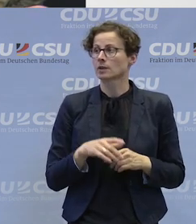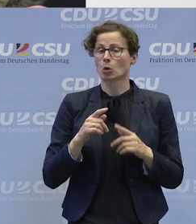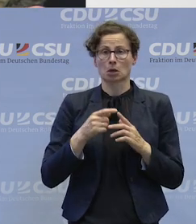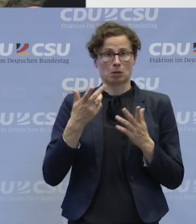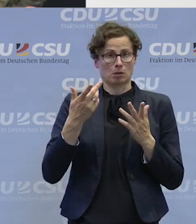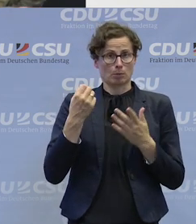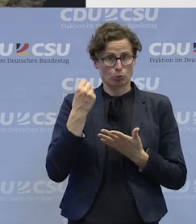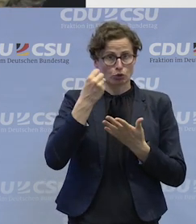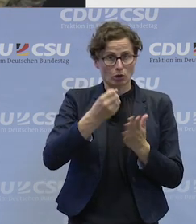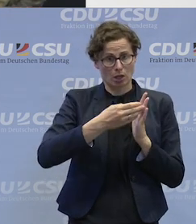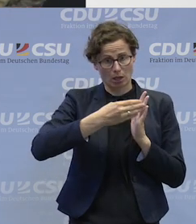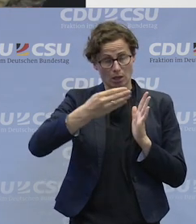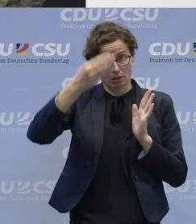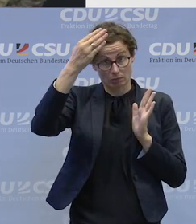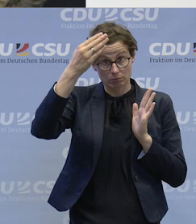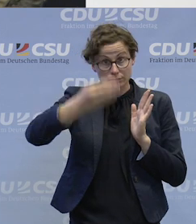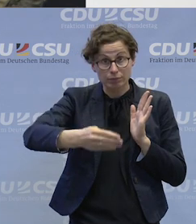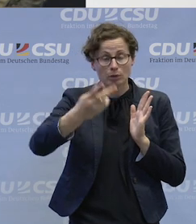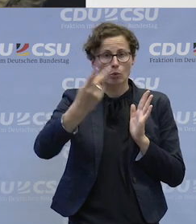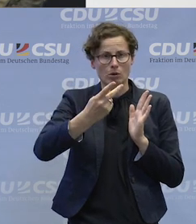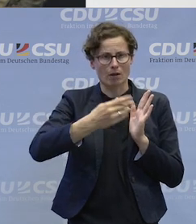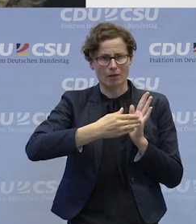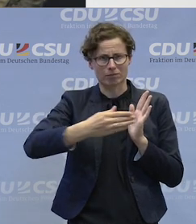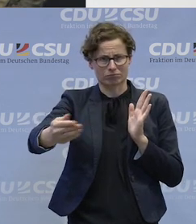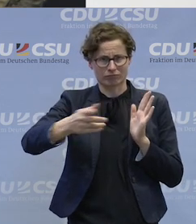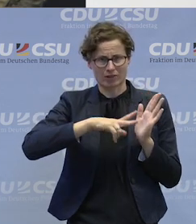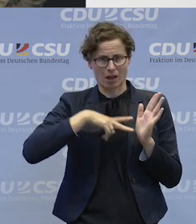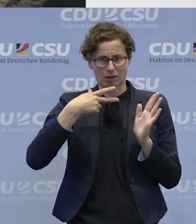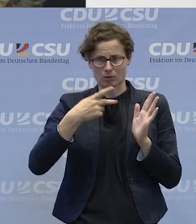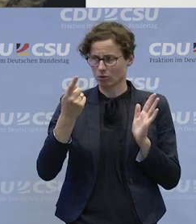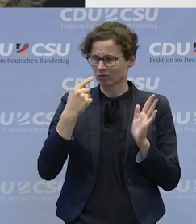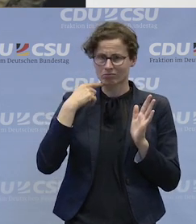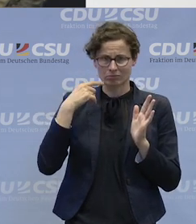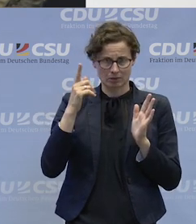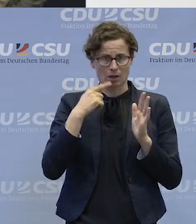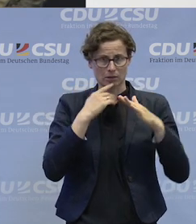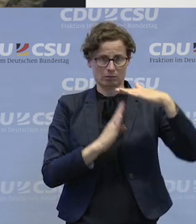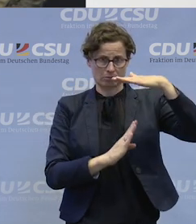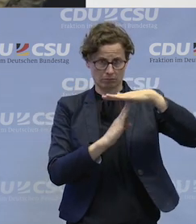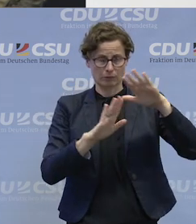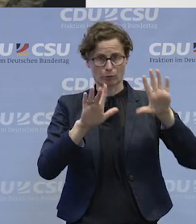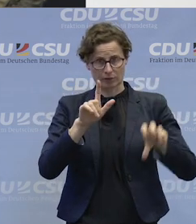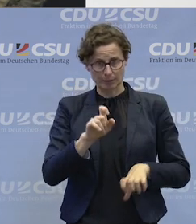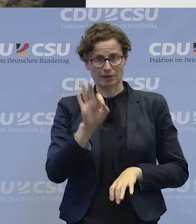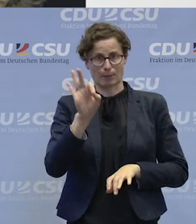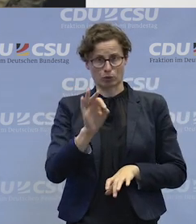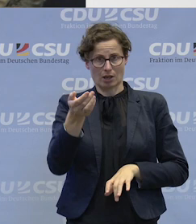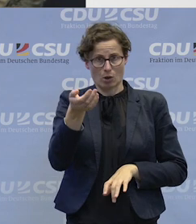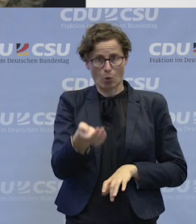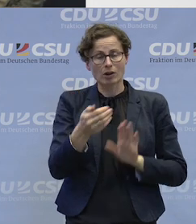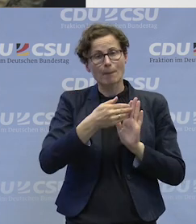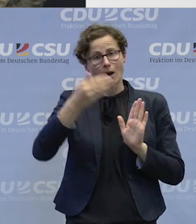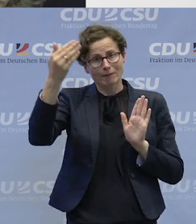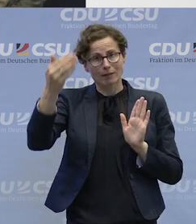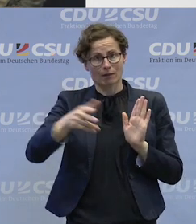und ja, wie lange, wie hoch haben wir ja gehört, 75 Prozent, aber wie lange wird dieses Budget